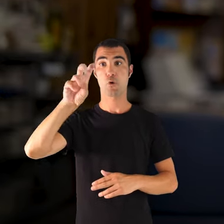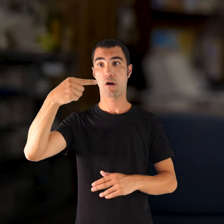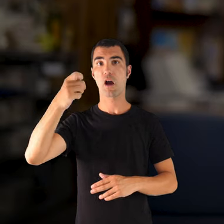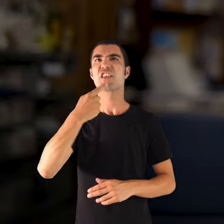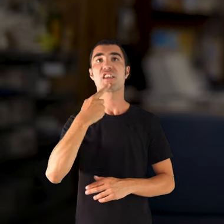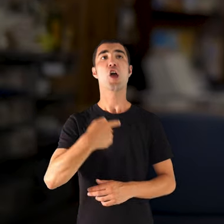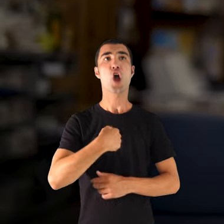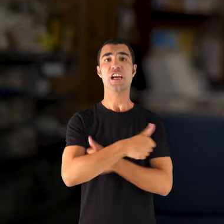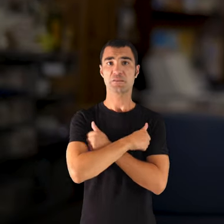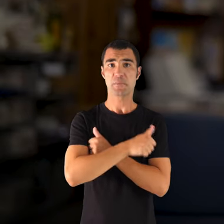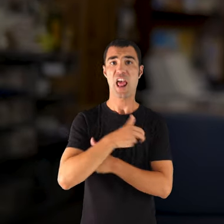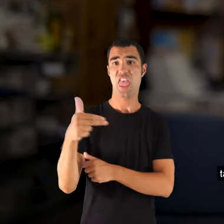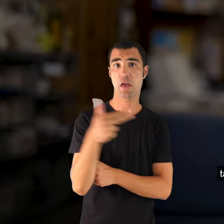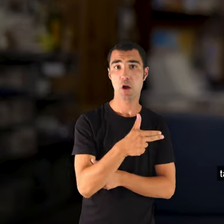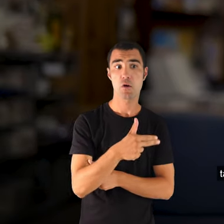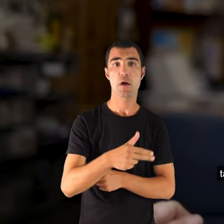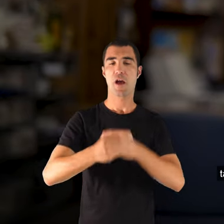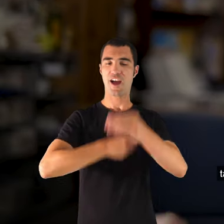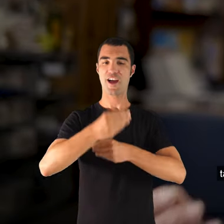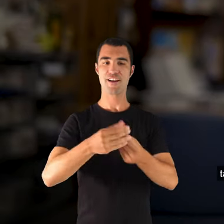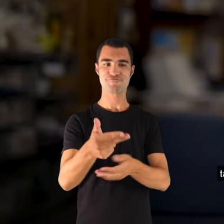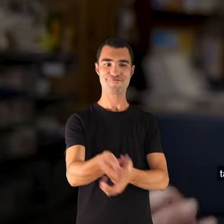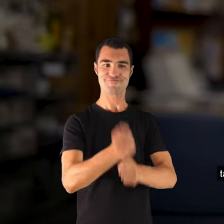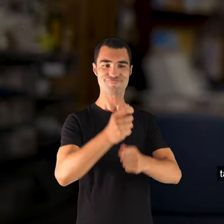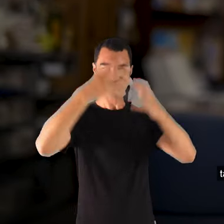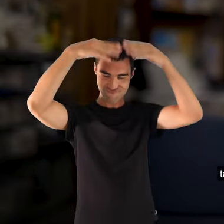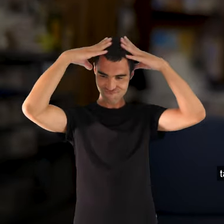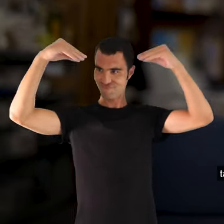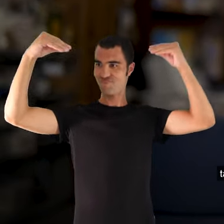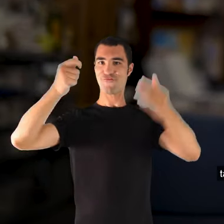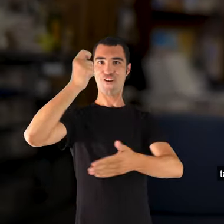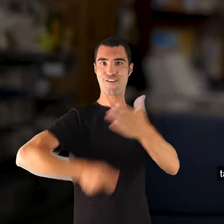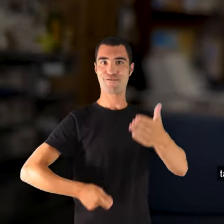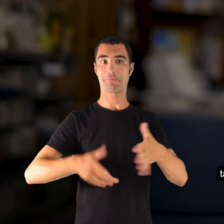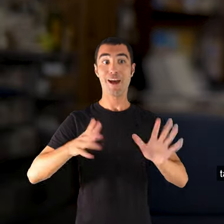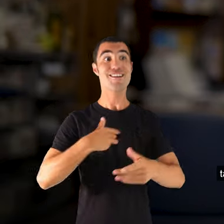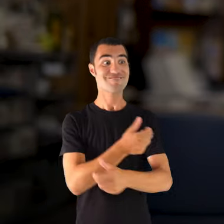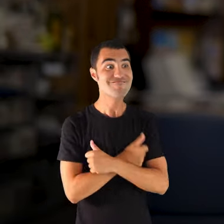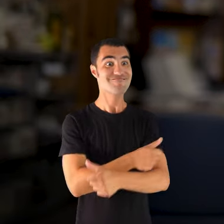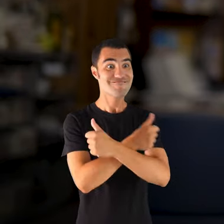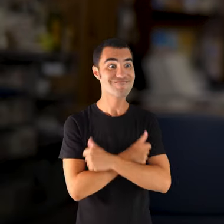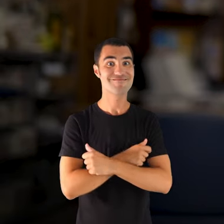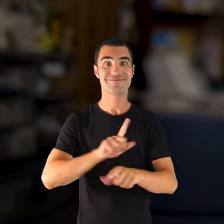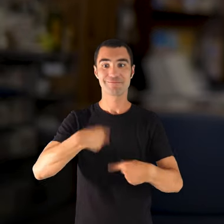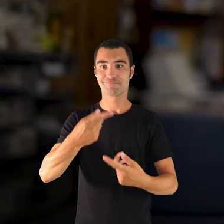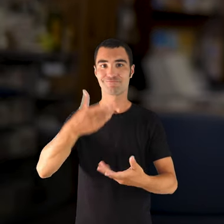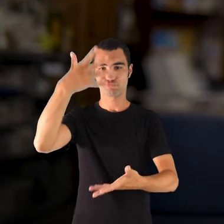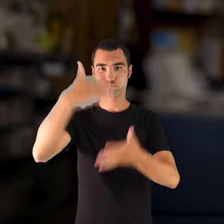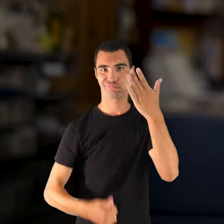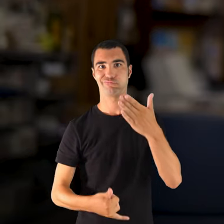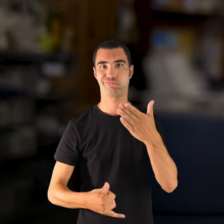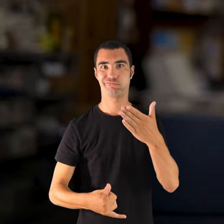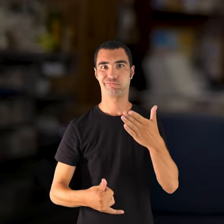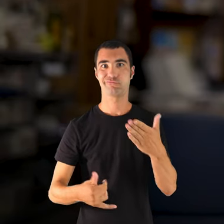llampugues per fer-me un capot nou. Tant he volgut bufanes brau, que justament en guany no n ha hagut des. I una altra, que deia, virots, si vas a